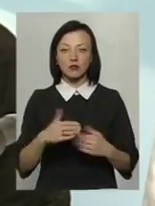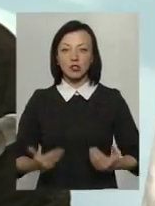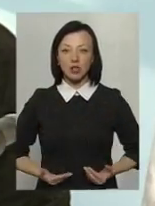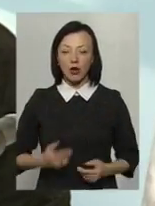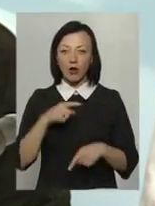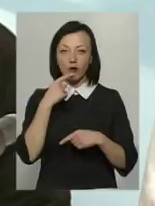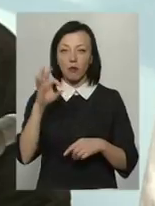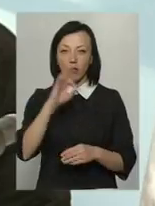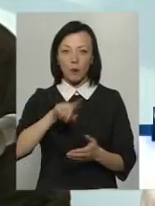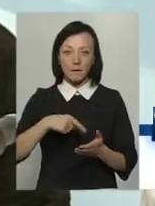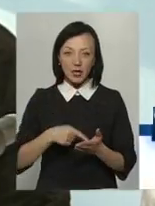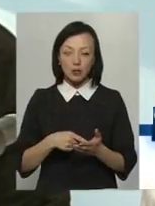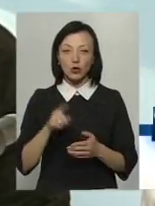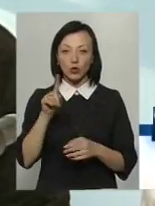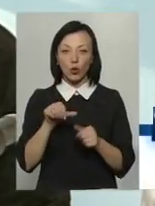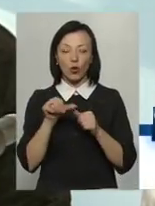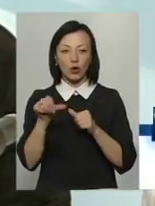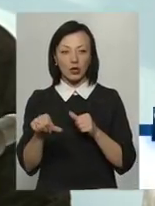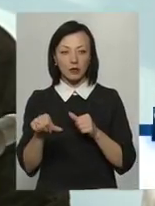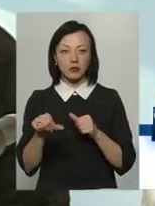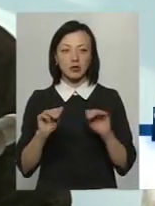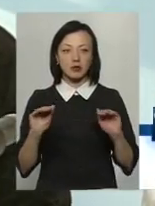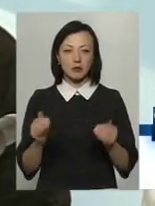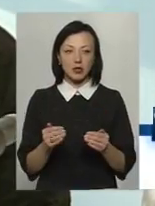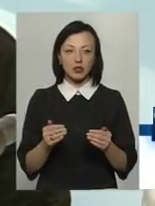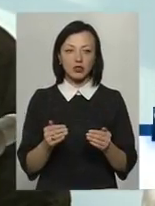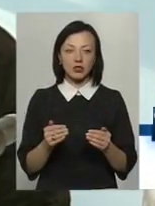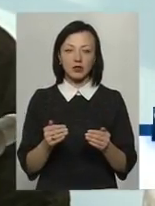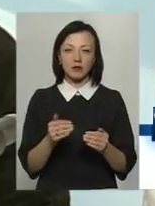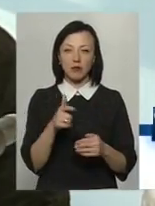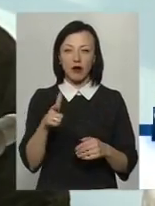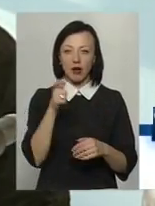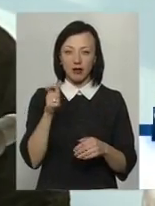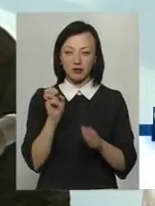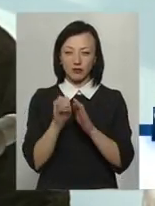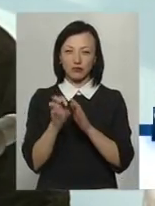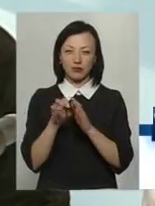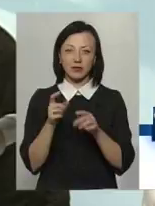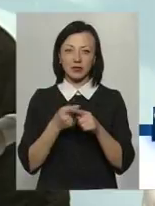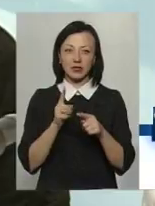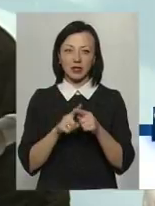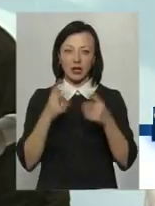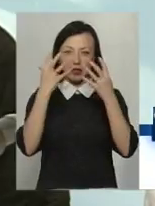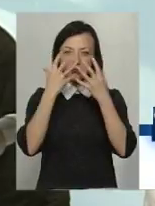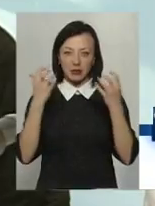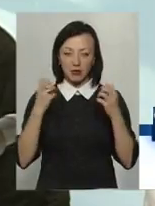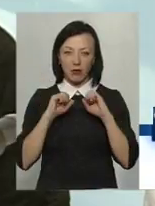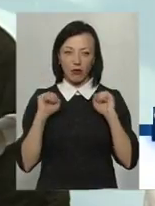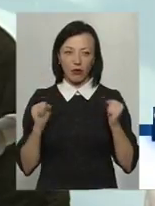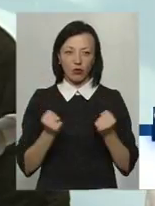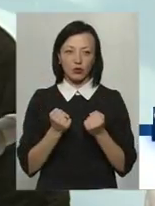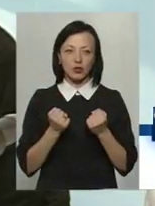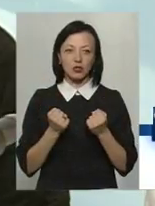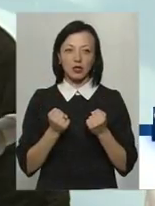говоримо про місто, то окрім зменшення викидів, це ще тінь, це охолодження,